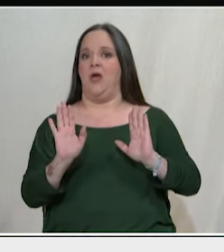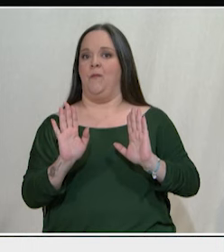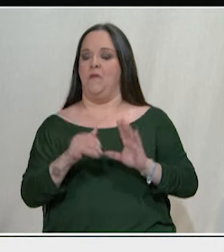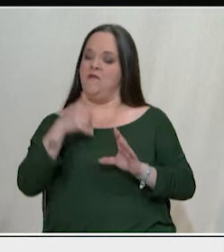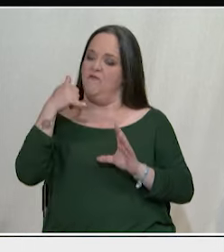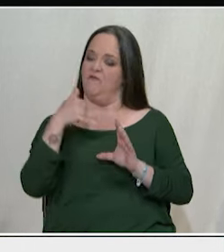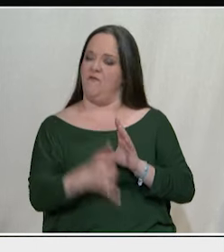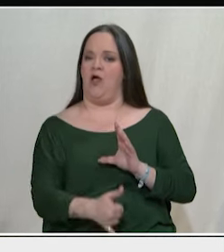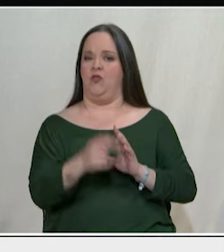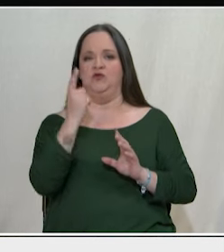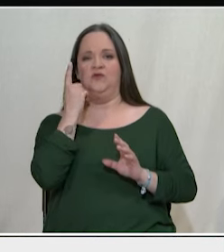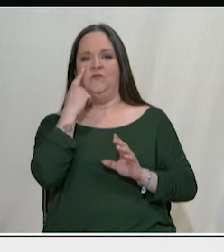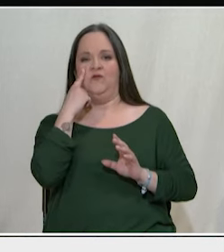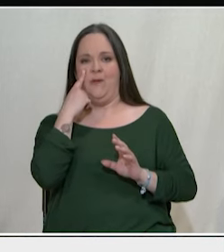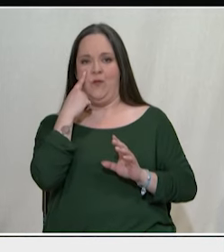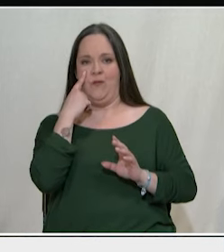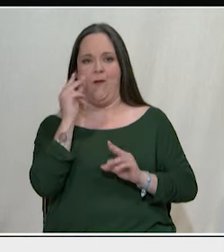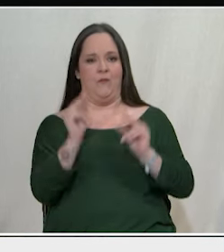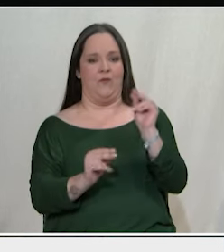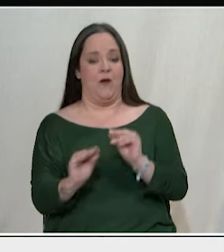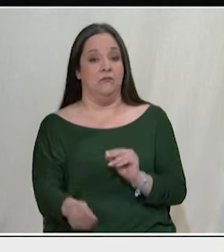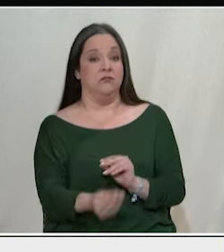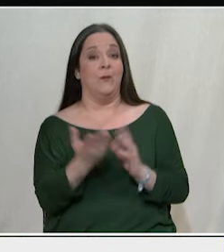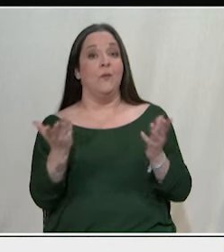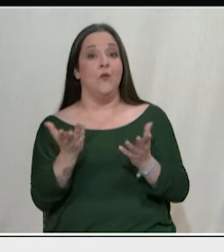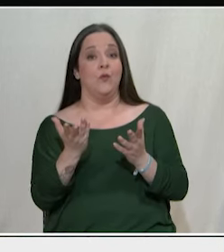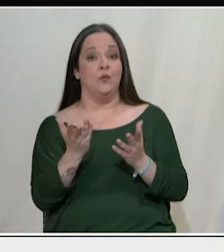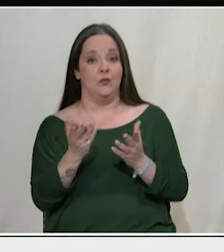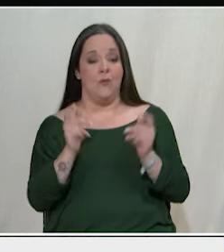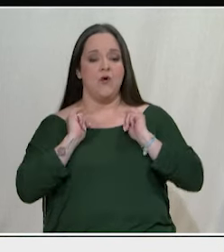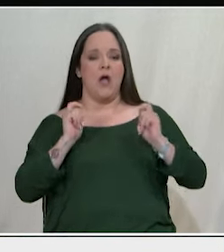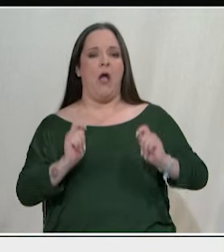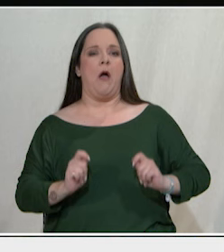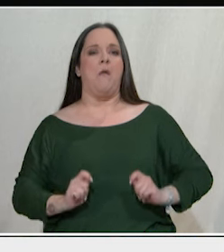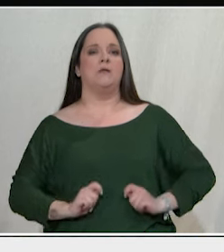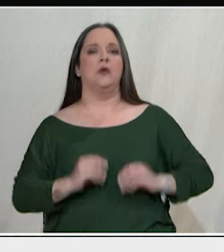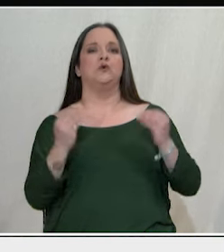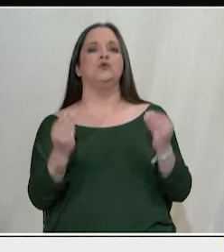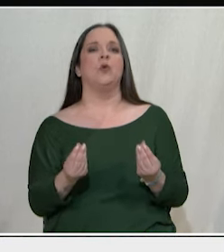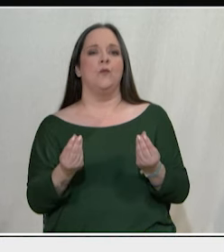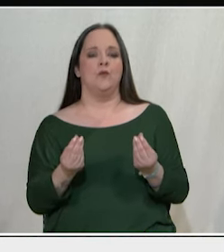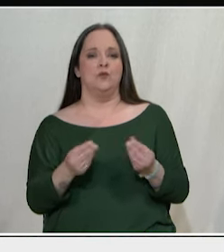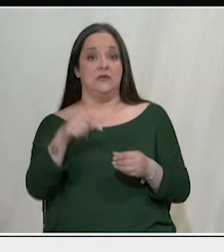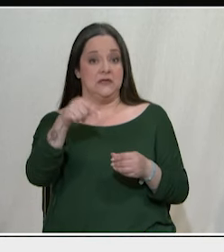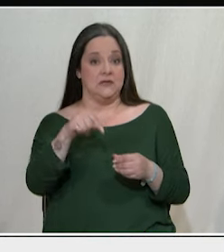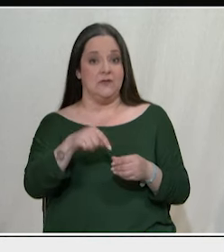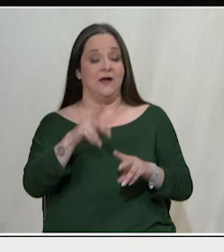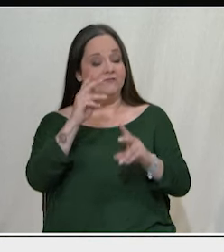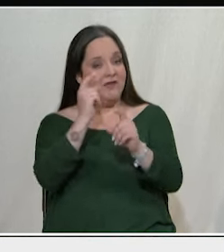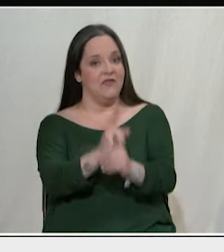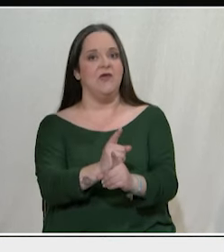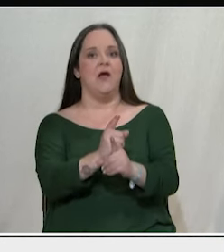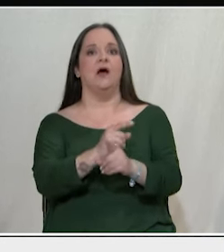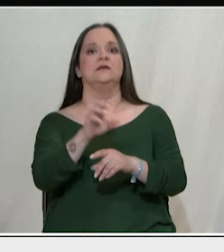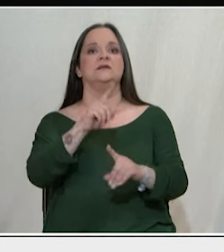του προβλήματος, στο ίδιο το καπιταλιστικό σύστημα και την κρίση του. Τι βλέπουμε σήμερα ειδικά στην Ελλάδα, αλλά